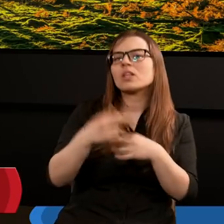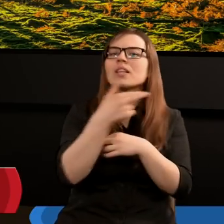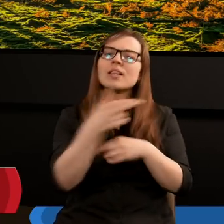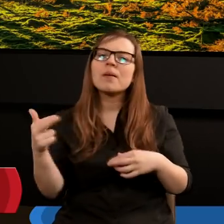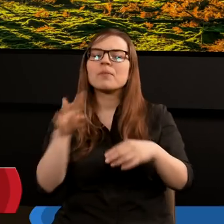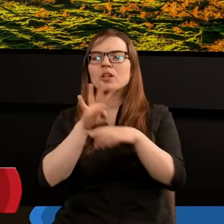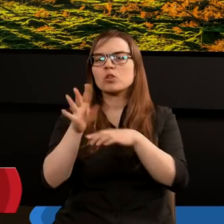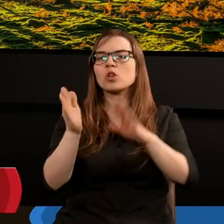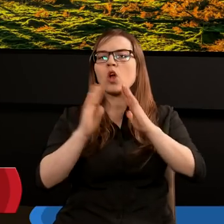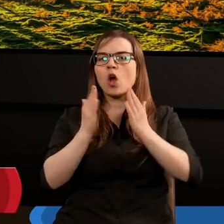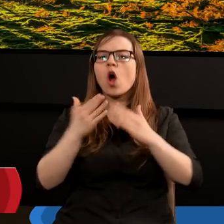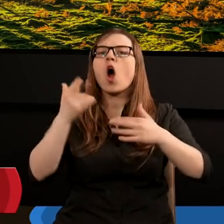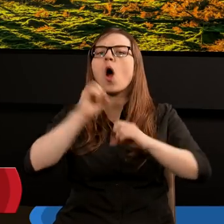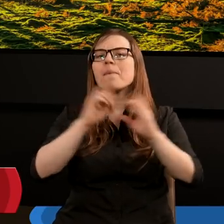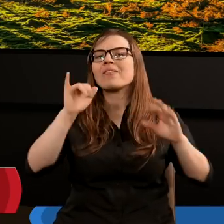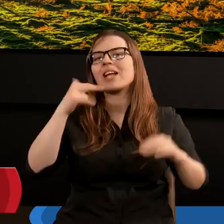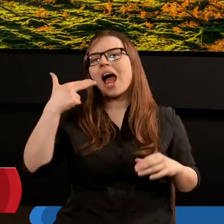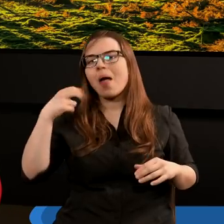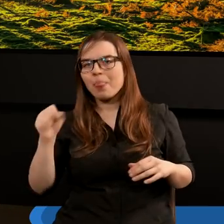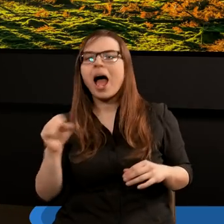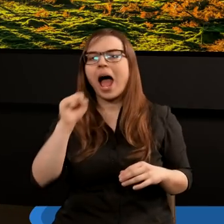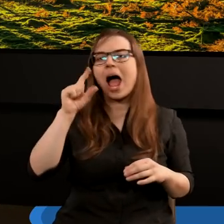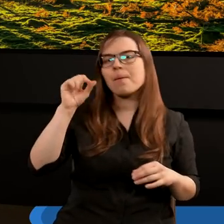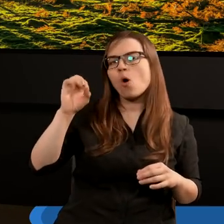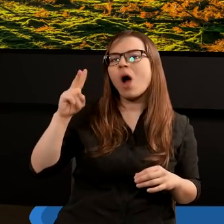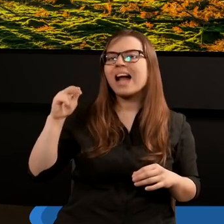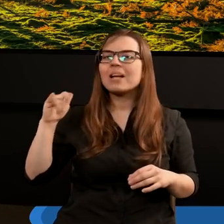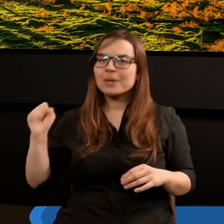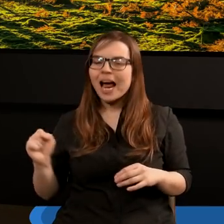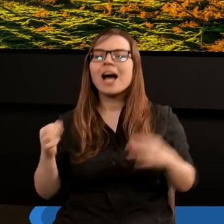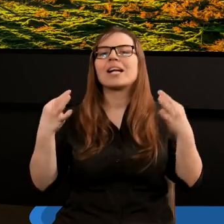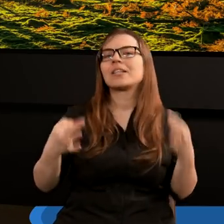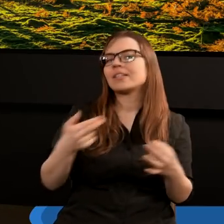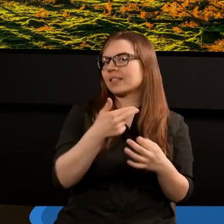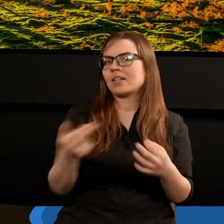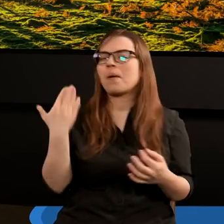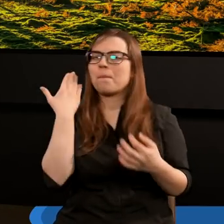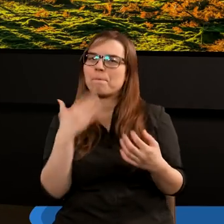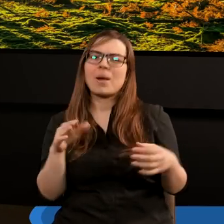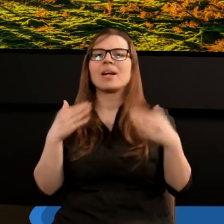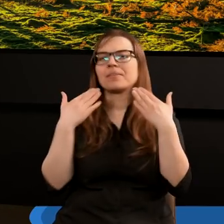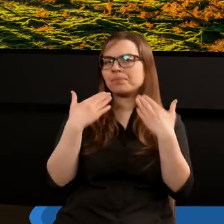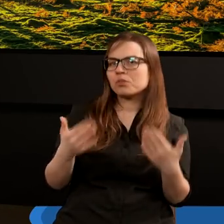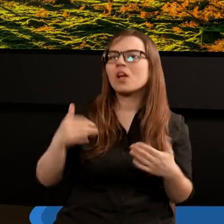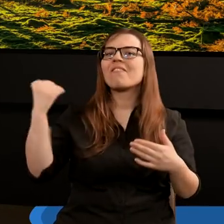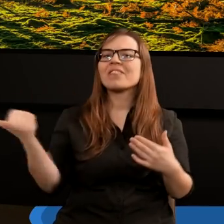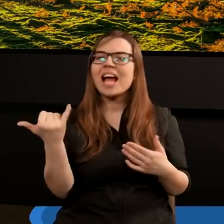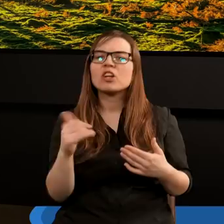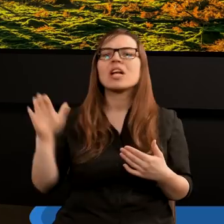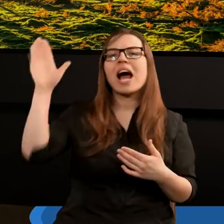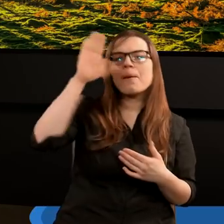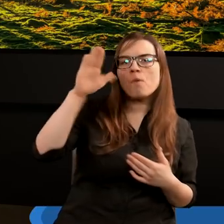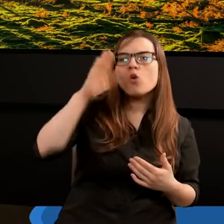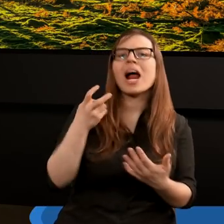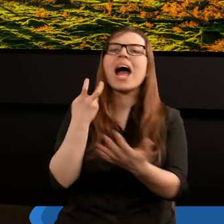temat czternastego rozdziału Księgi Apokalipsy. Dzisiaj temat bardzo wdzięczny, Wieczna Boża